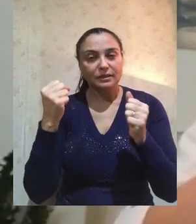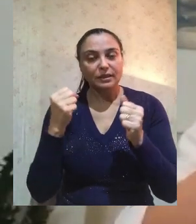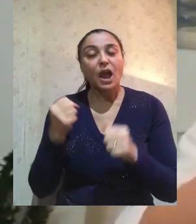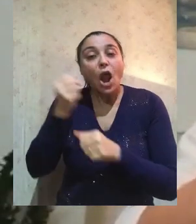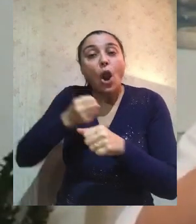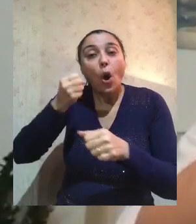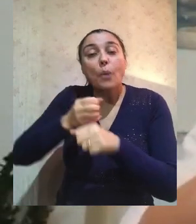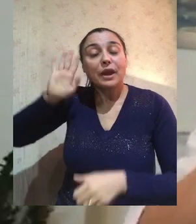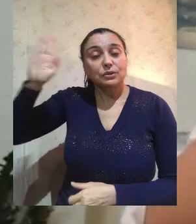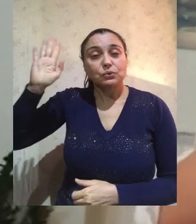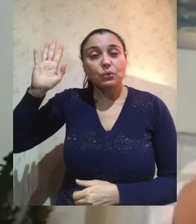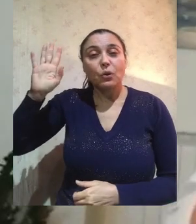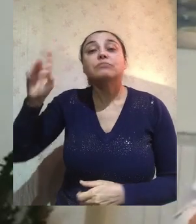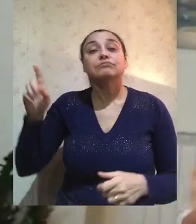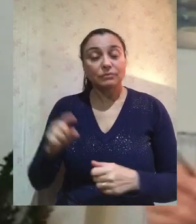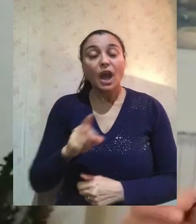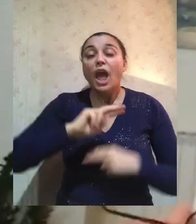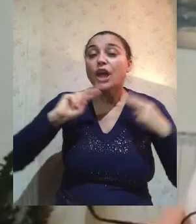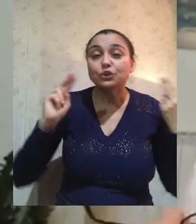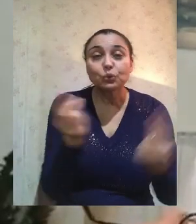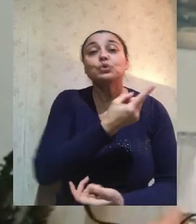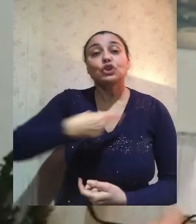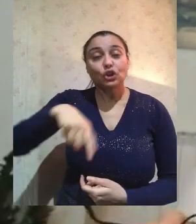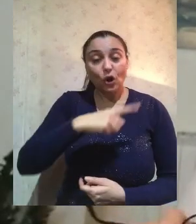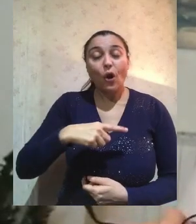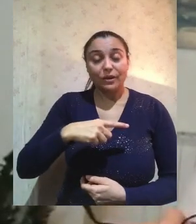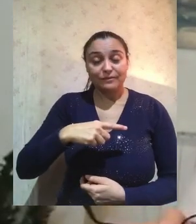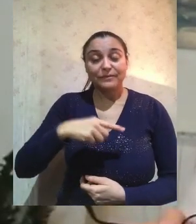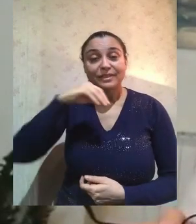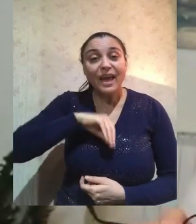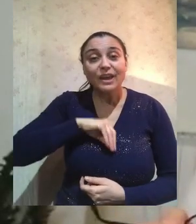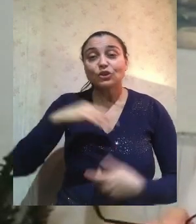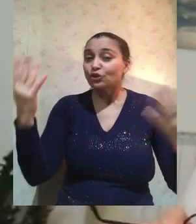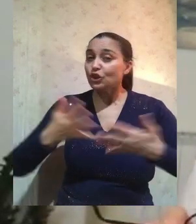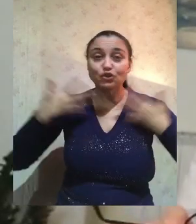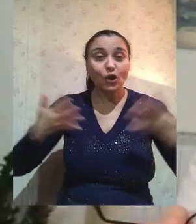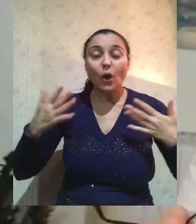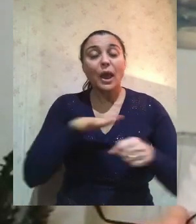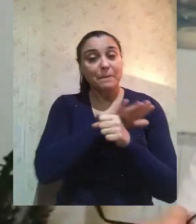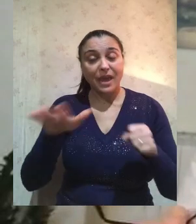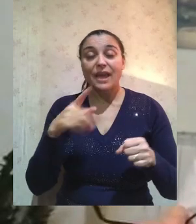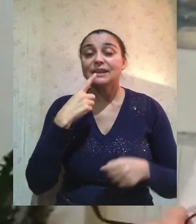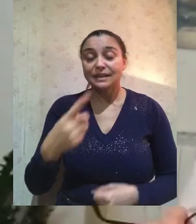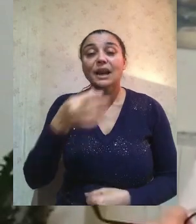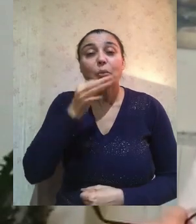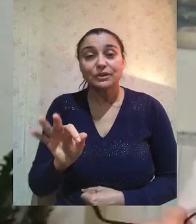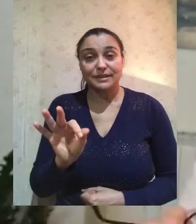quegli uomini quel giorno dissero quella frase anche noi fratelli oggi possiamo dire la stessa cosa